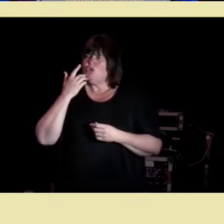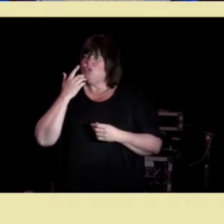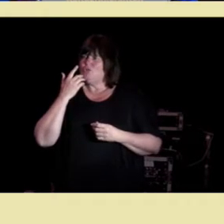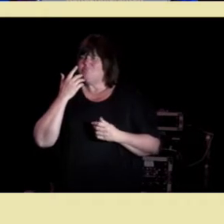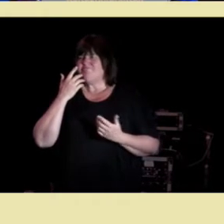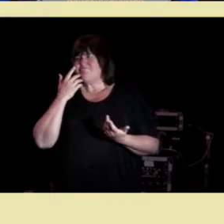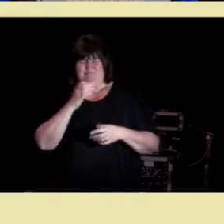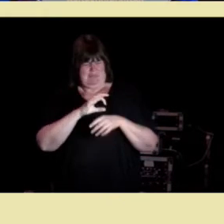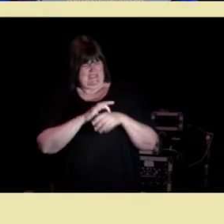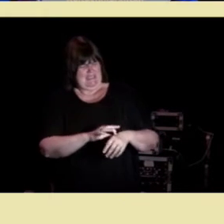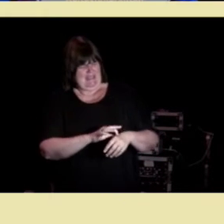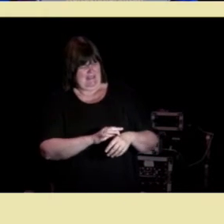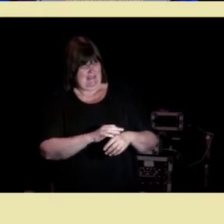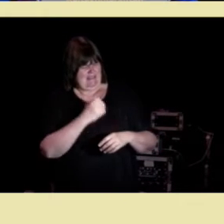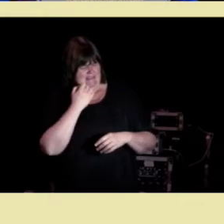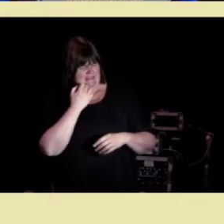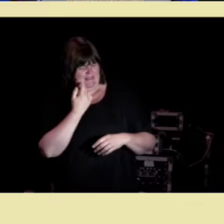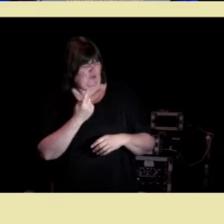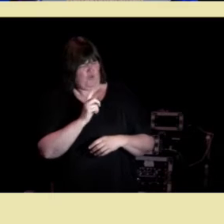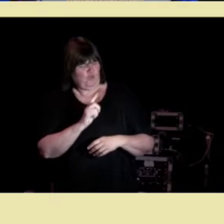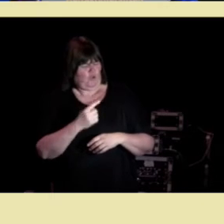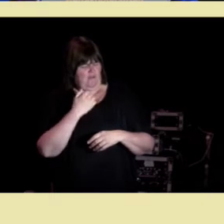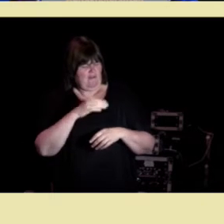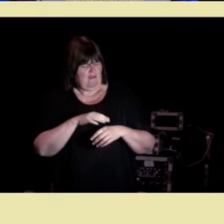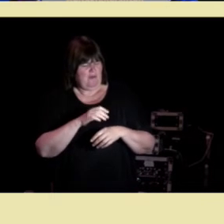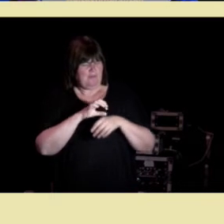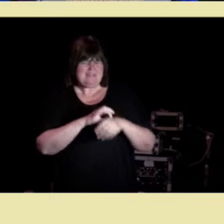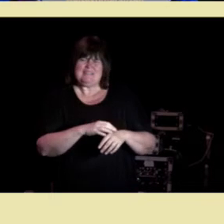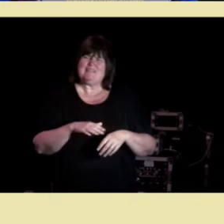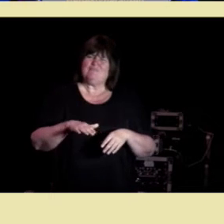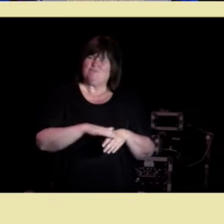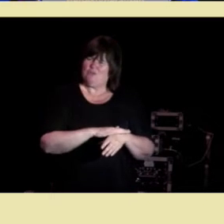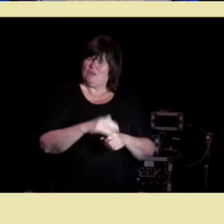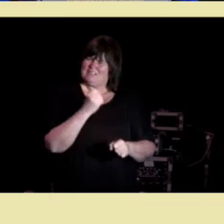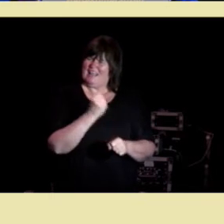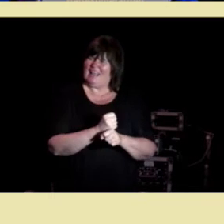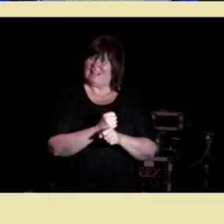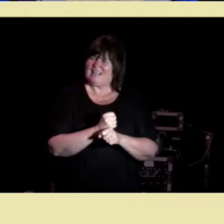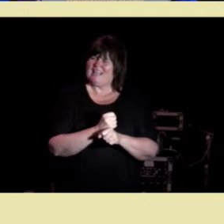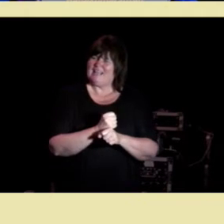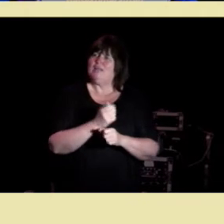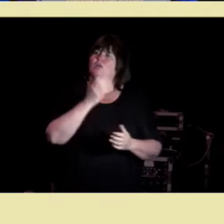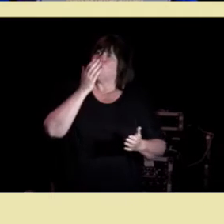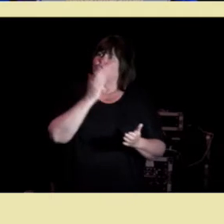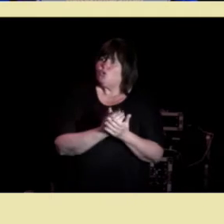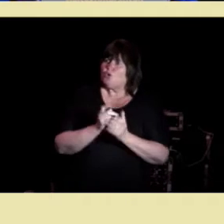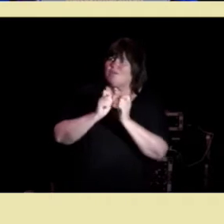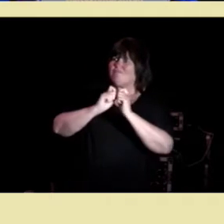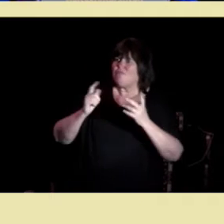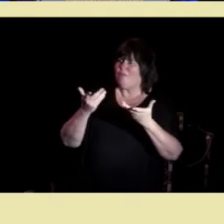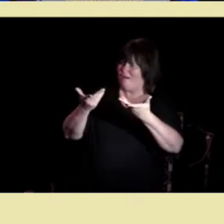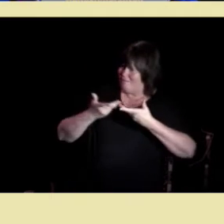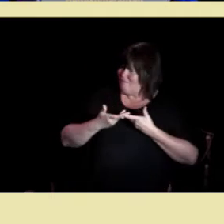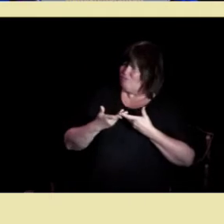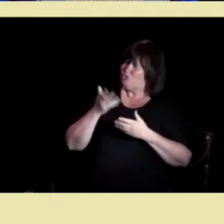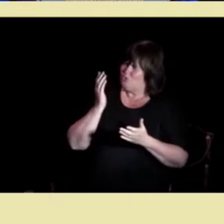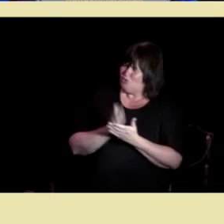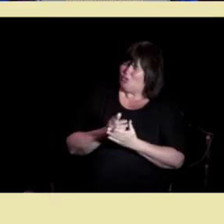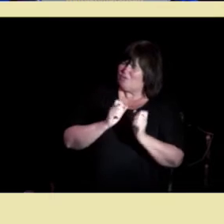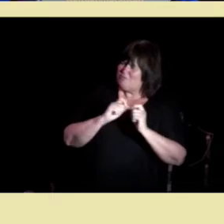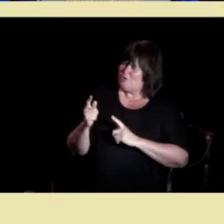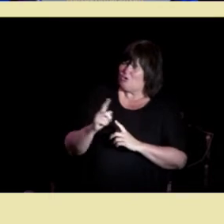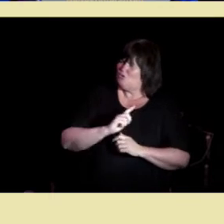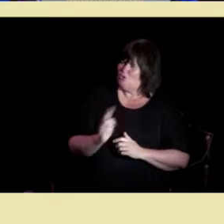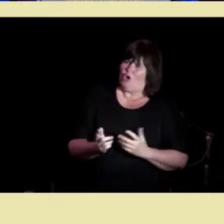pasienten og når føler pasienten seg egentlig tilstrekkelig informert det er ikke